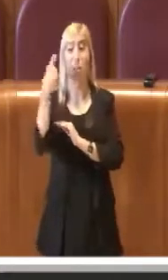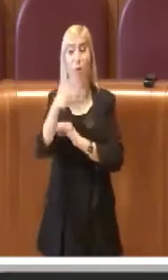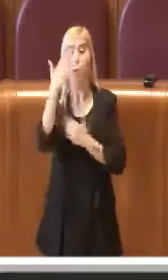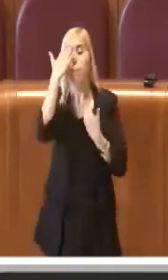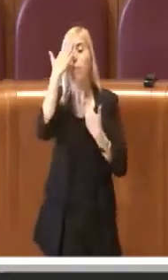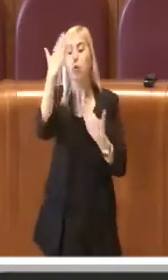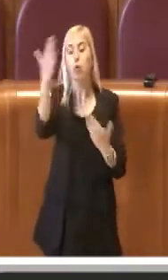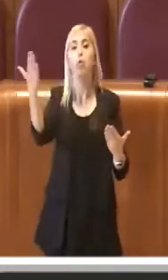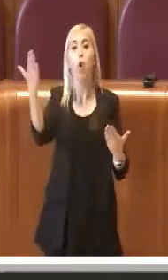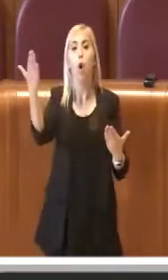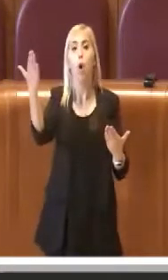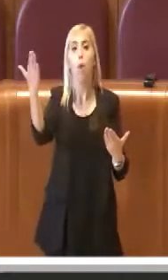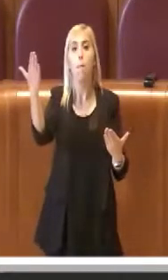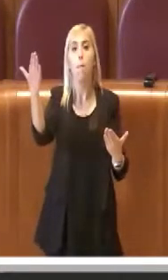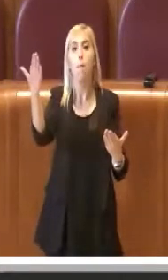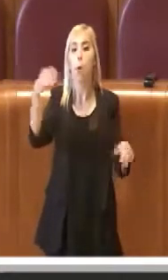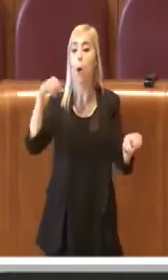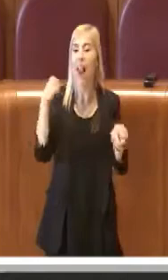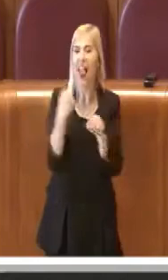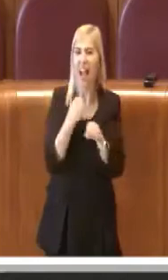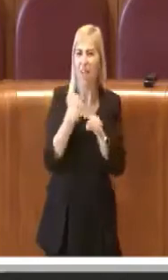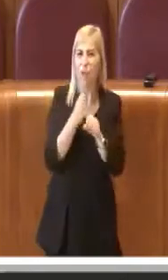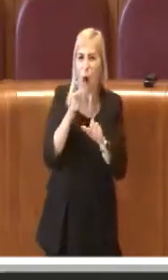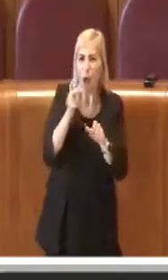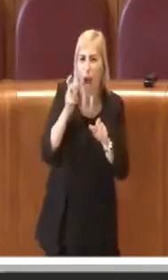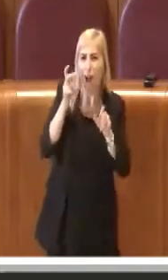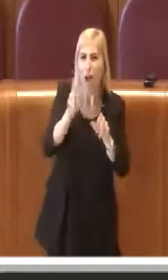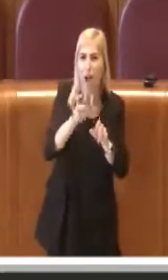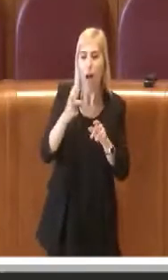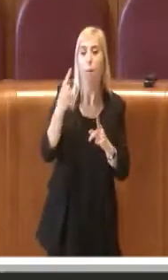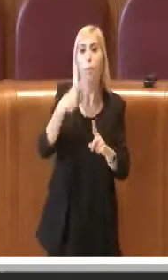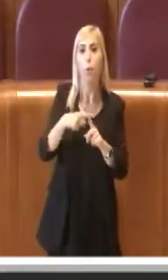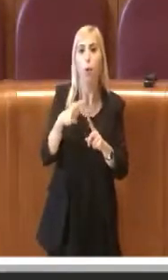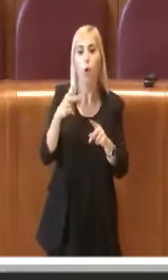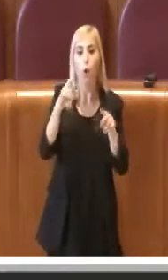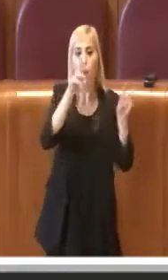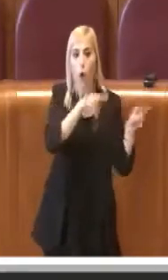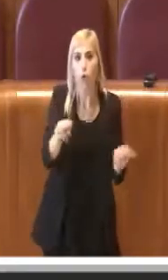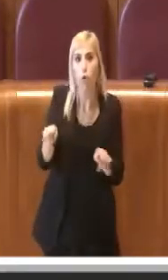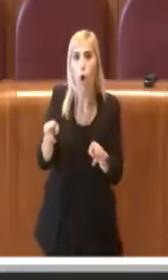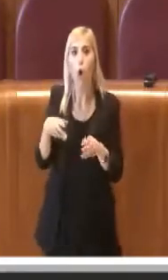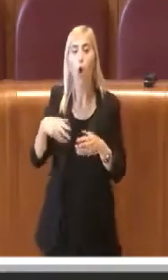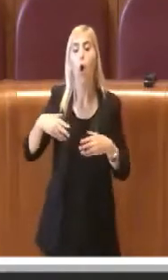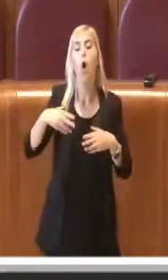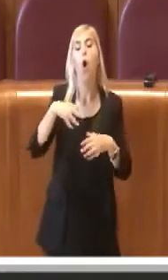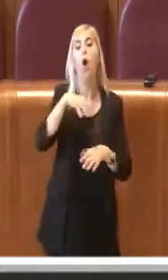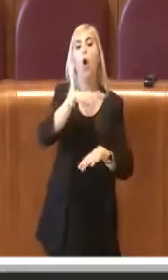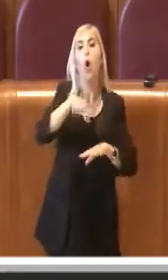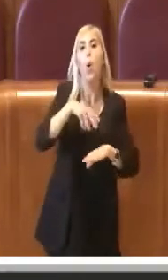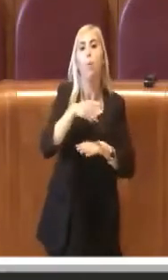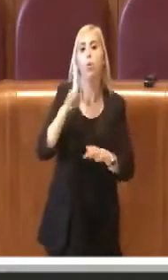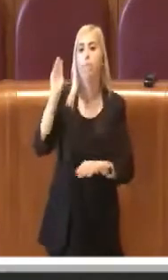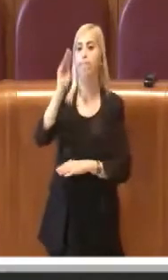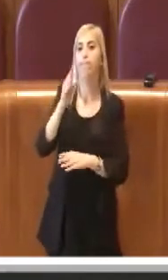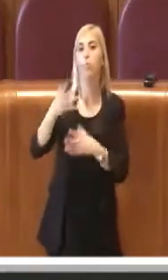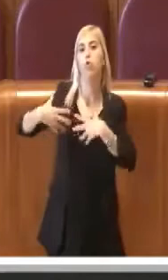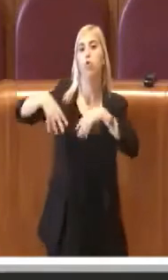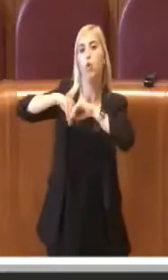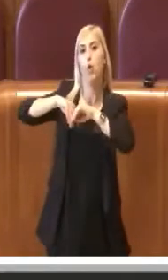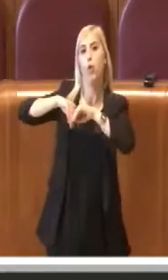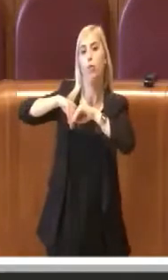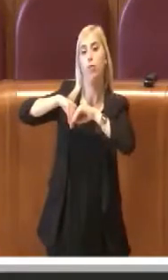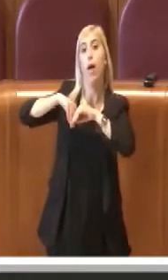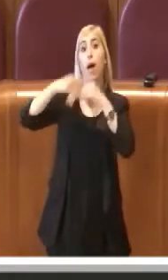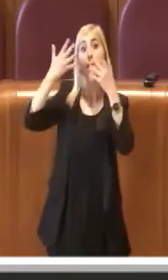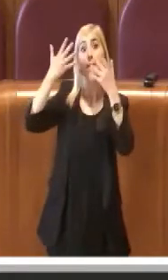Purtroppo questo lavoro, chiamiamolo così, di revisione che la commissione aveva chiesto all'aggiunta è